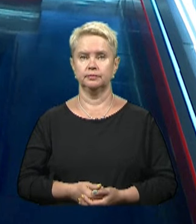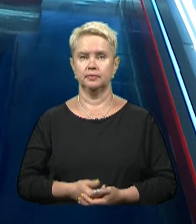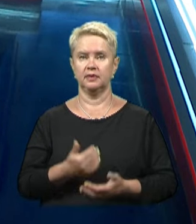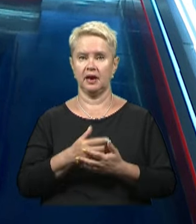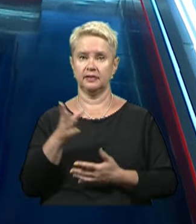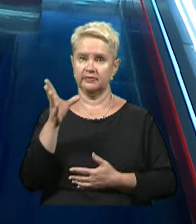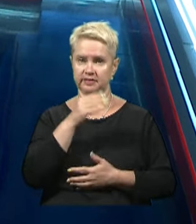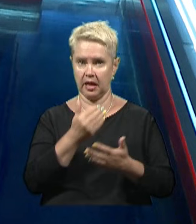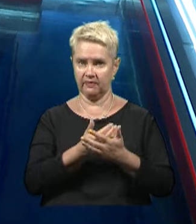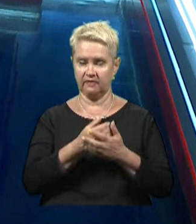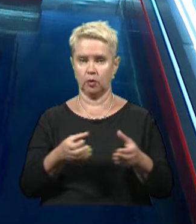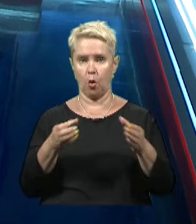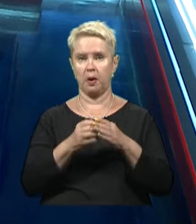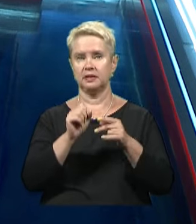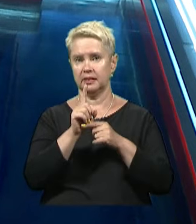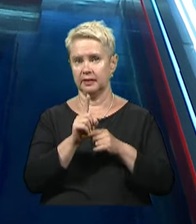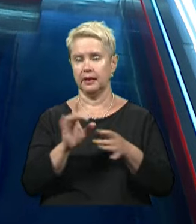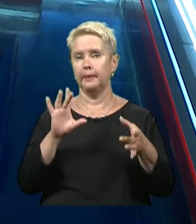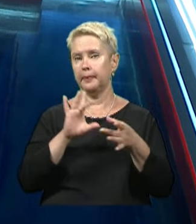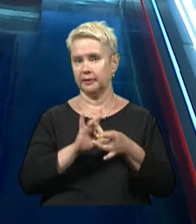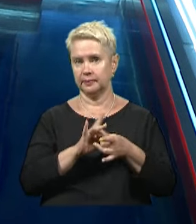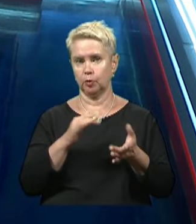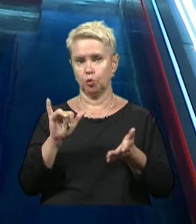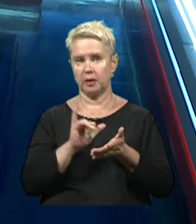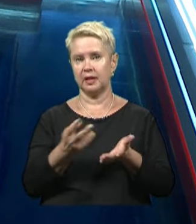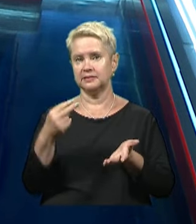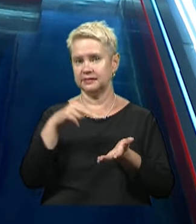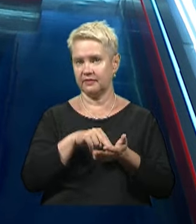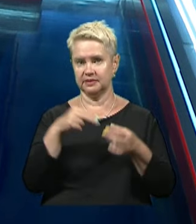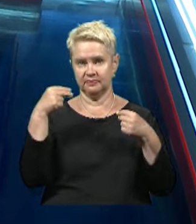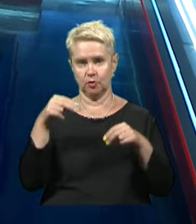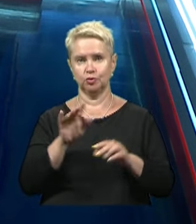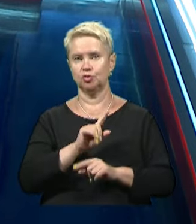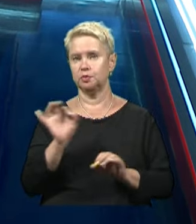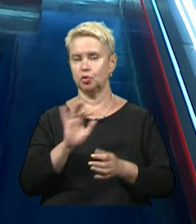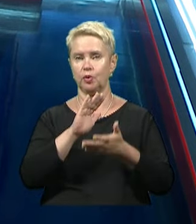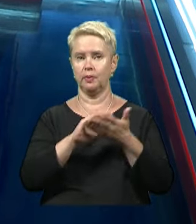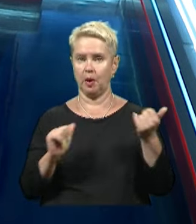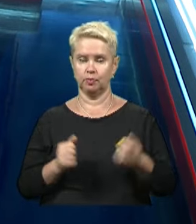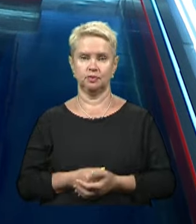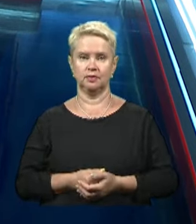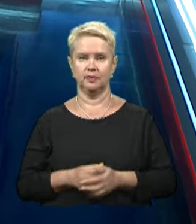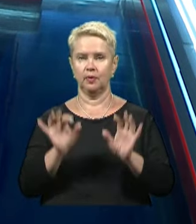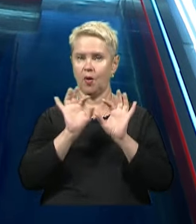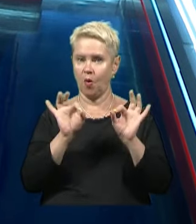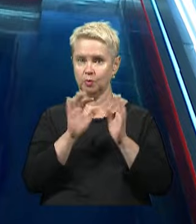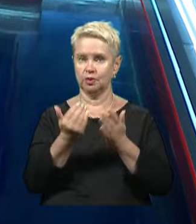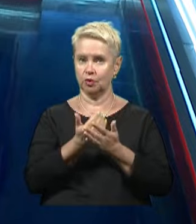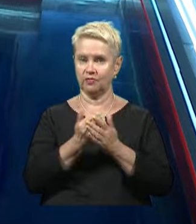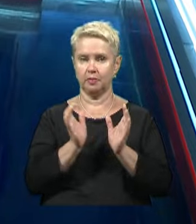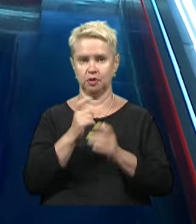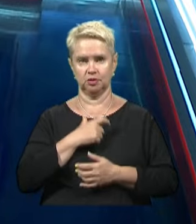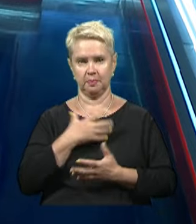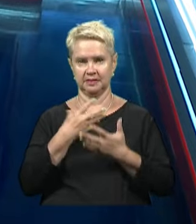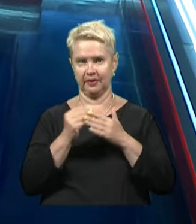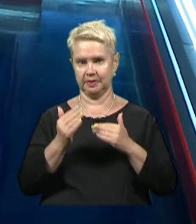Наразі це вся інформація від команди 11-го. Підписуйтесь на наш ютуб-канал, ставте дзвіночок, аби нічого не пропустити. Та коментуйте новини. Бережіть